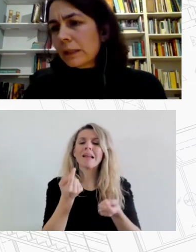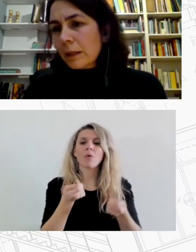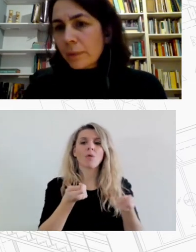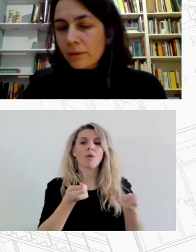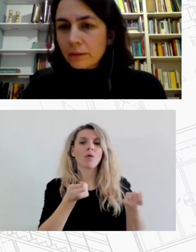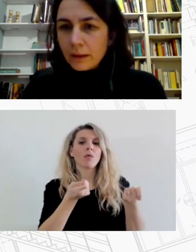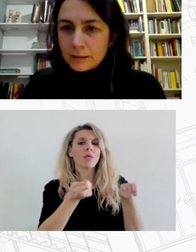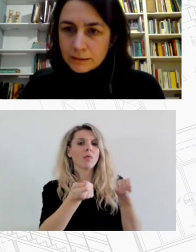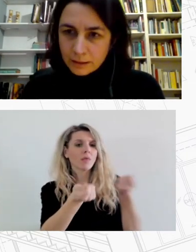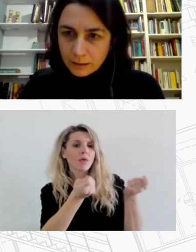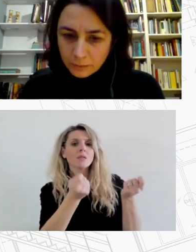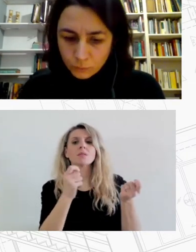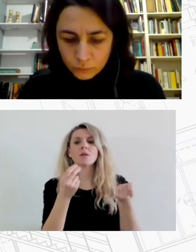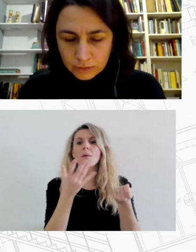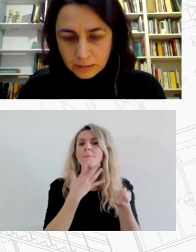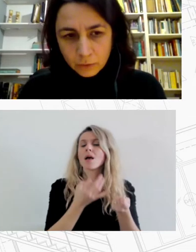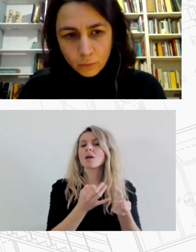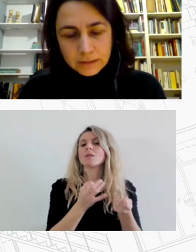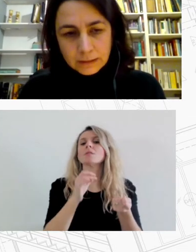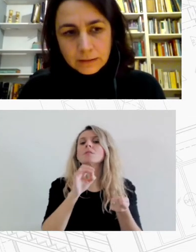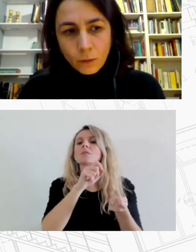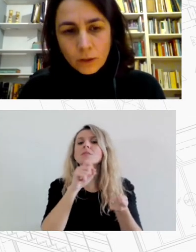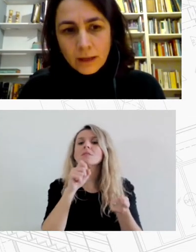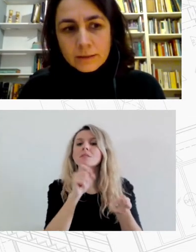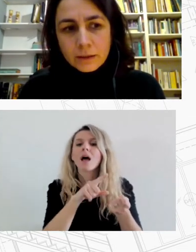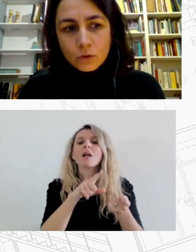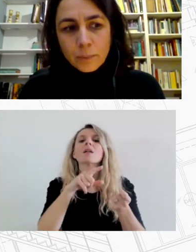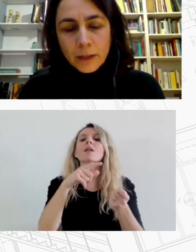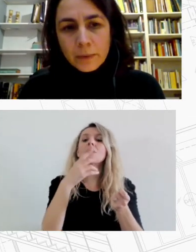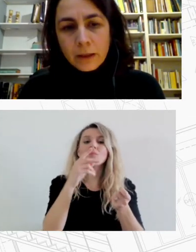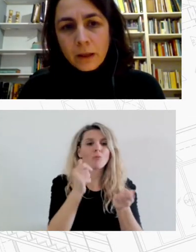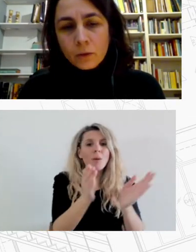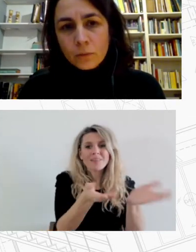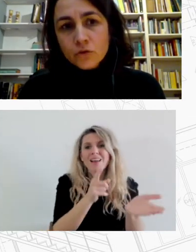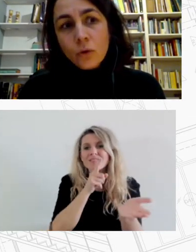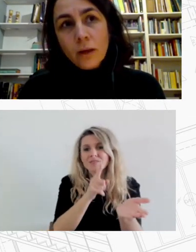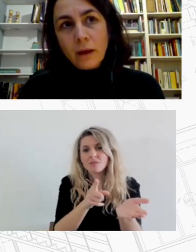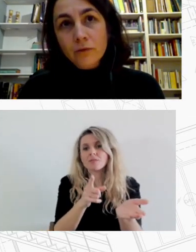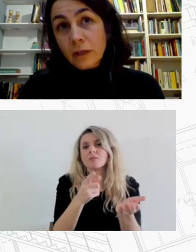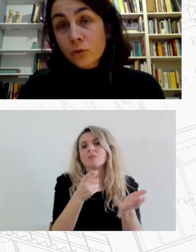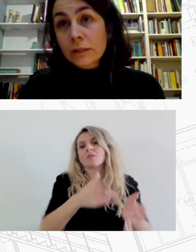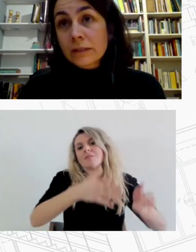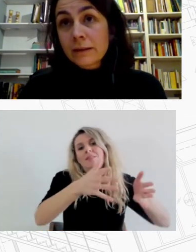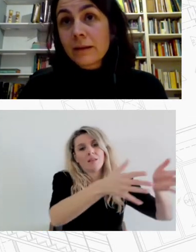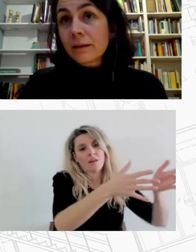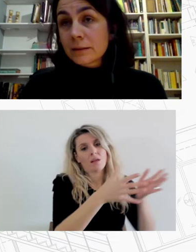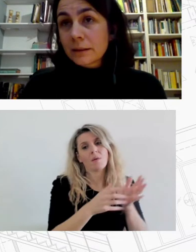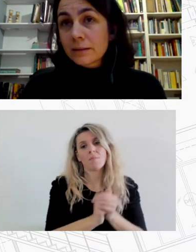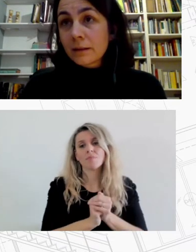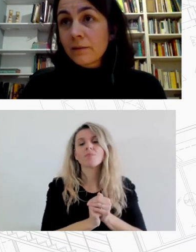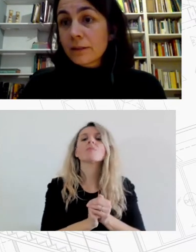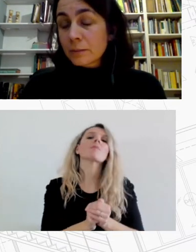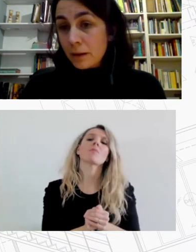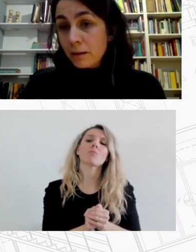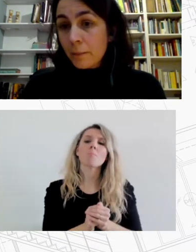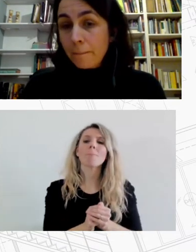κοινοί επενδυτές της κτηματομεστικής αγοράς δυστυχώς θα πρέπει νομίζω, και αυτό είναι σε αντίθεση και